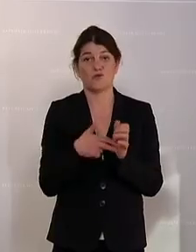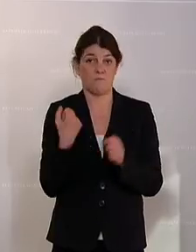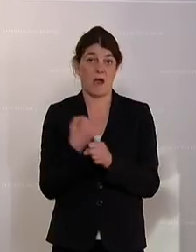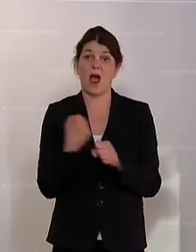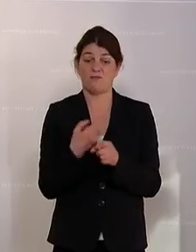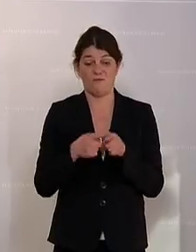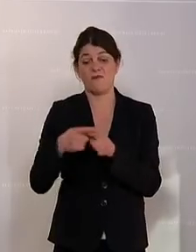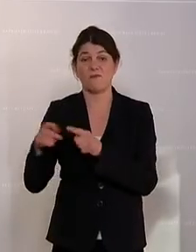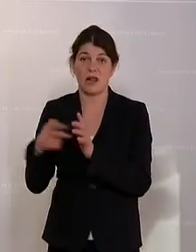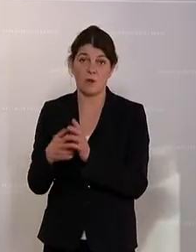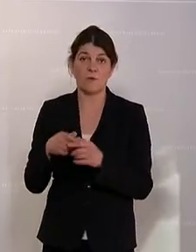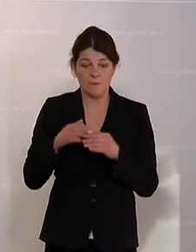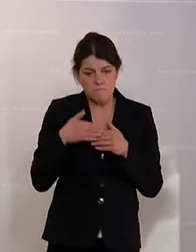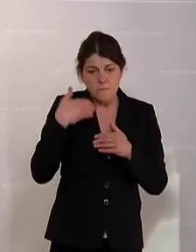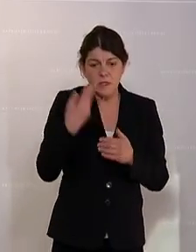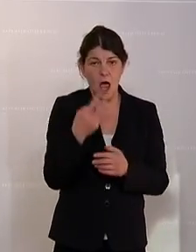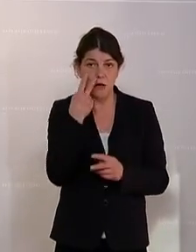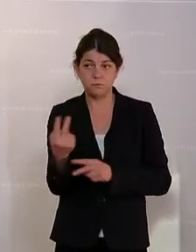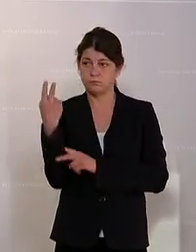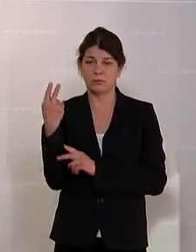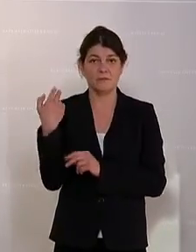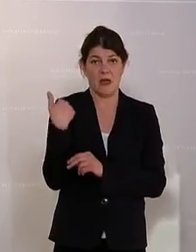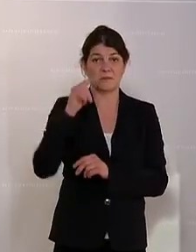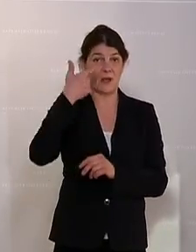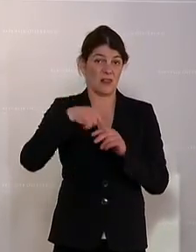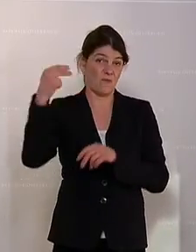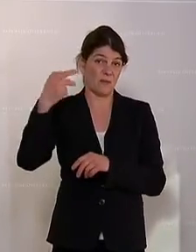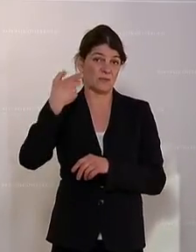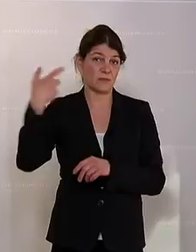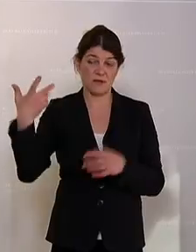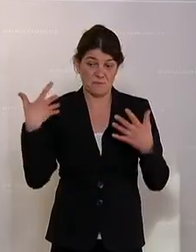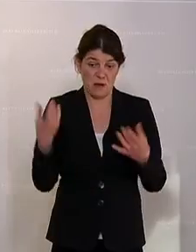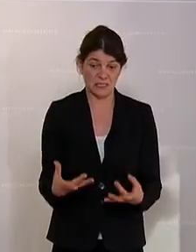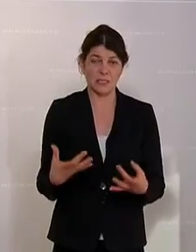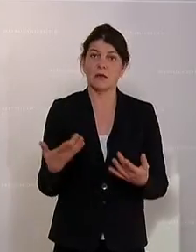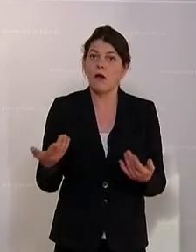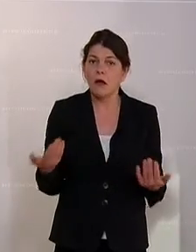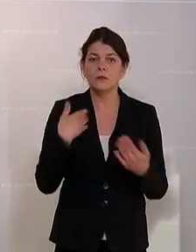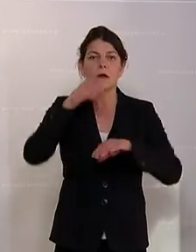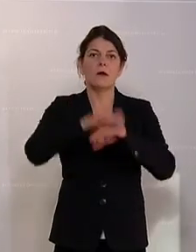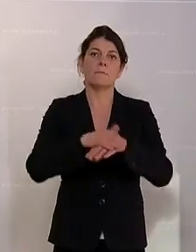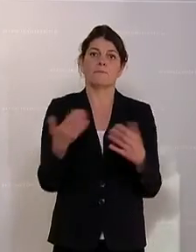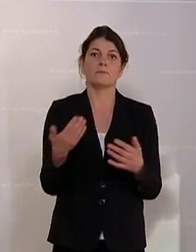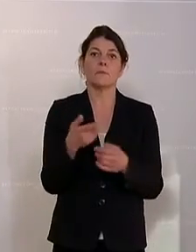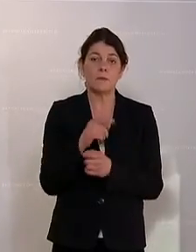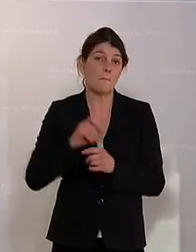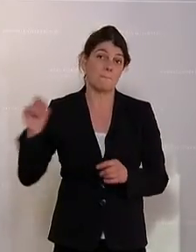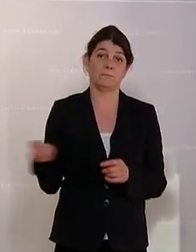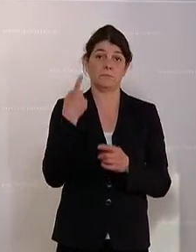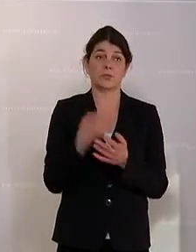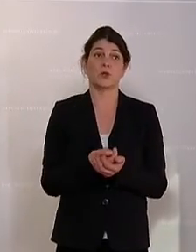Denn in der Nachbetrachtung zum 2. November 2020 haben wir feststellen müssen, dass es vor allem